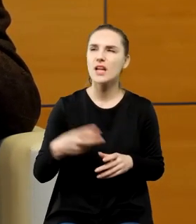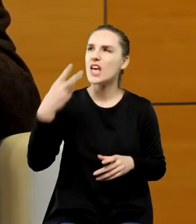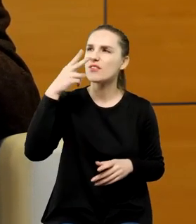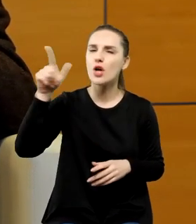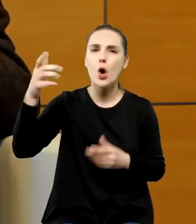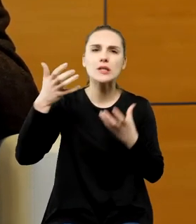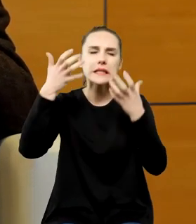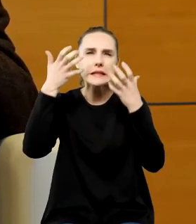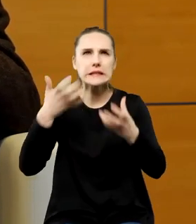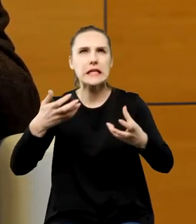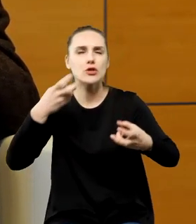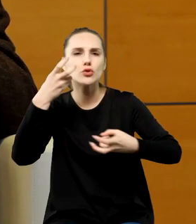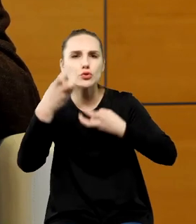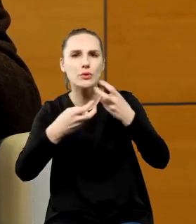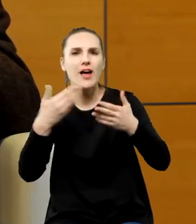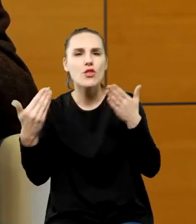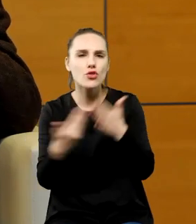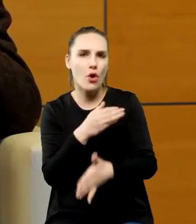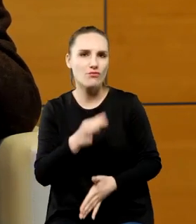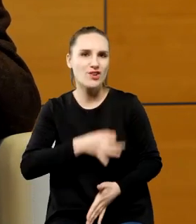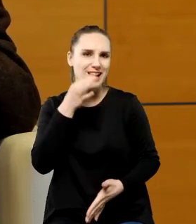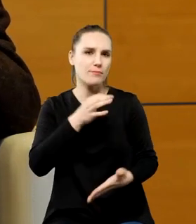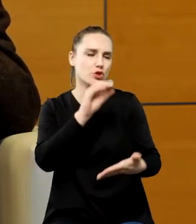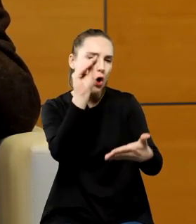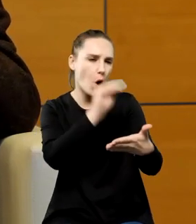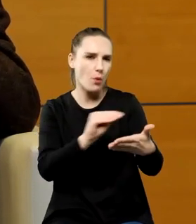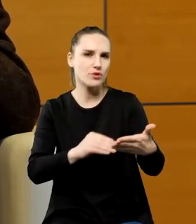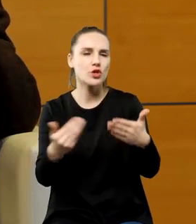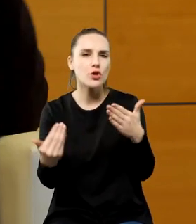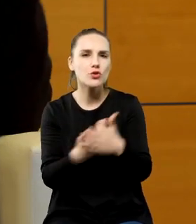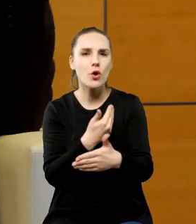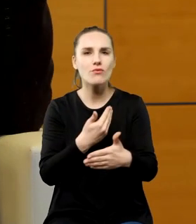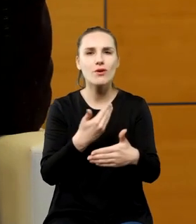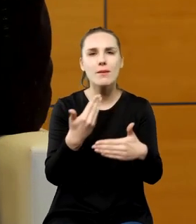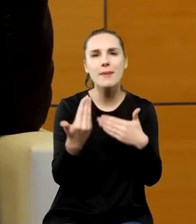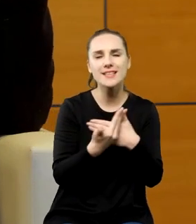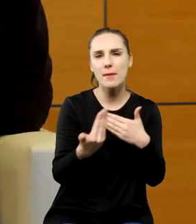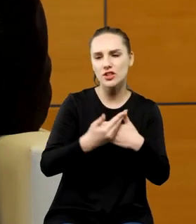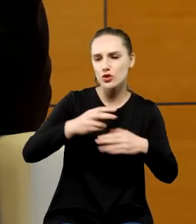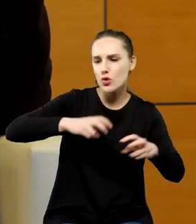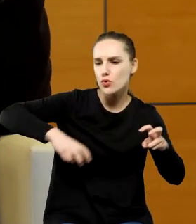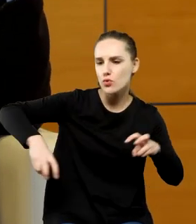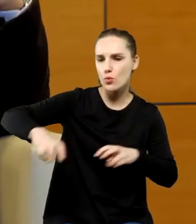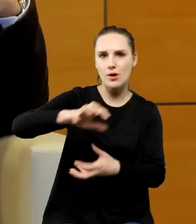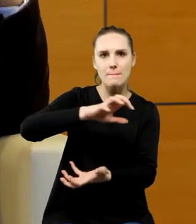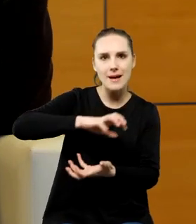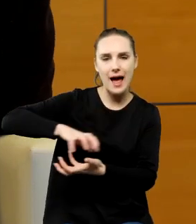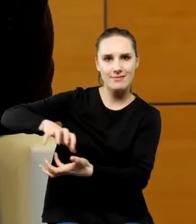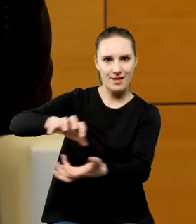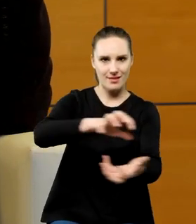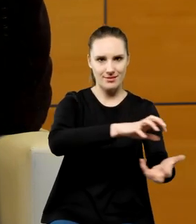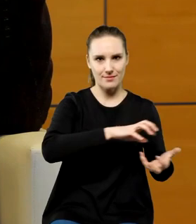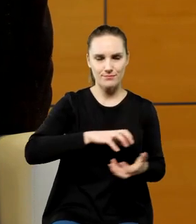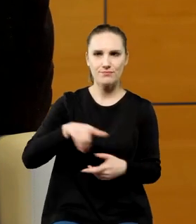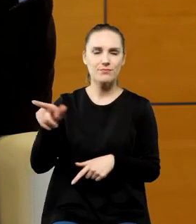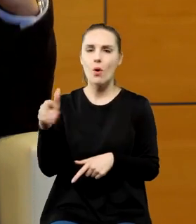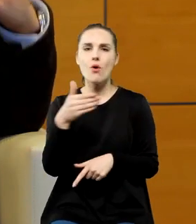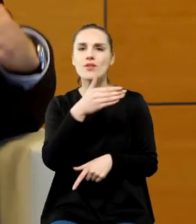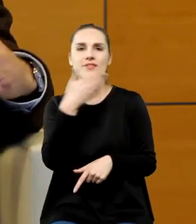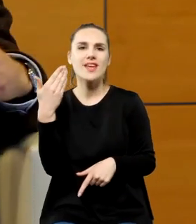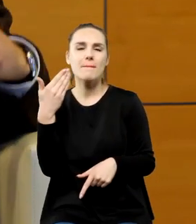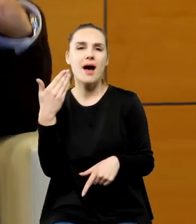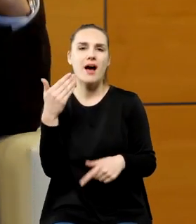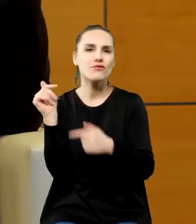nowej nowego lepszego opisu matematycznego ruchu w planet prawie nie ma dyskusji nie ma uwag z tą księgą